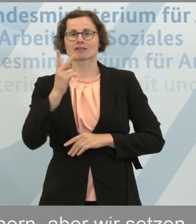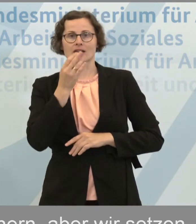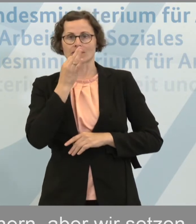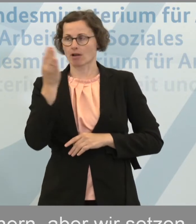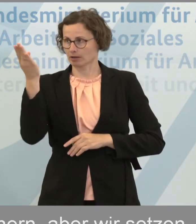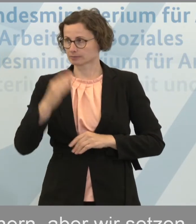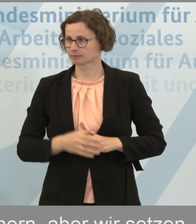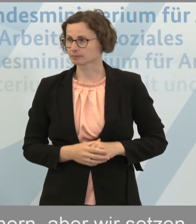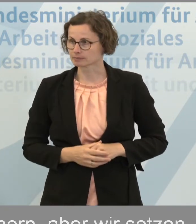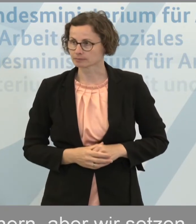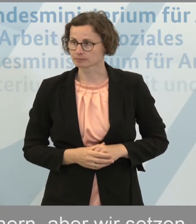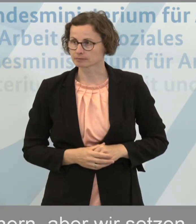vorne.